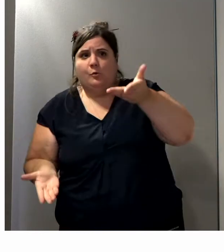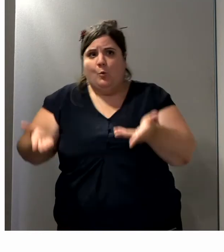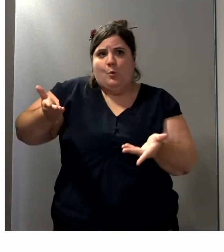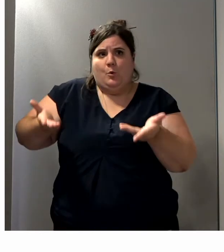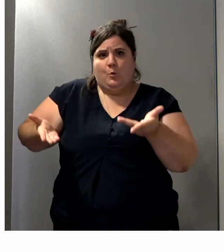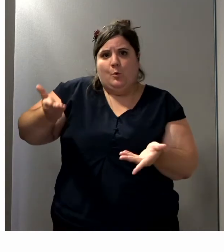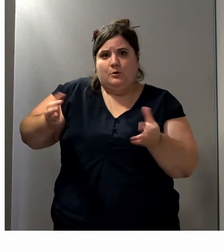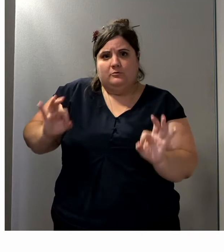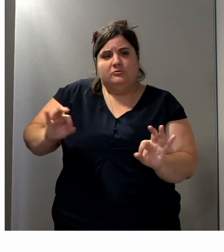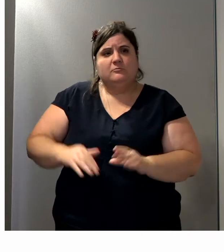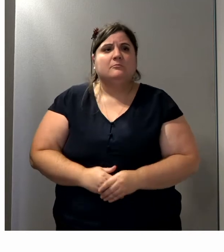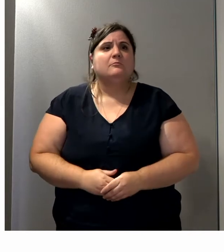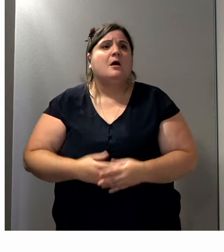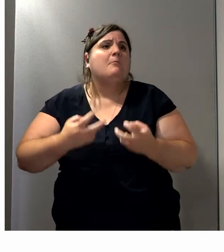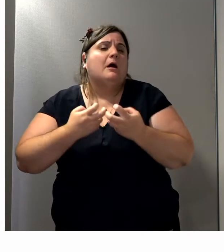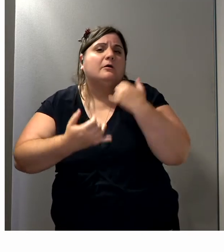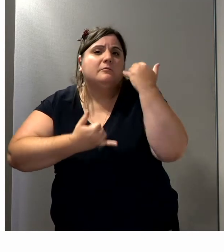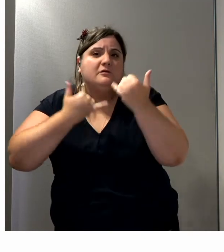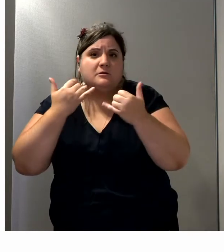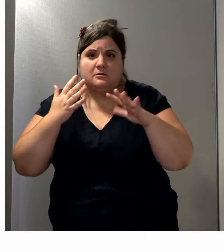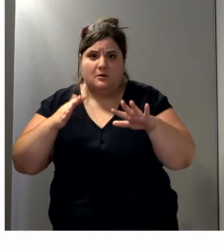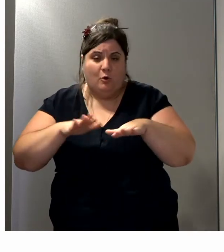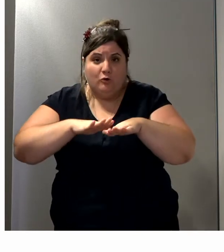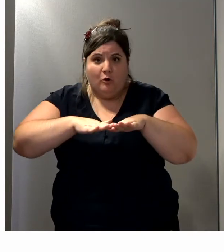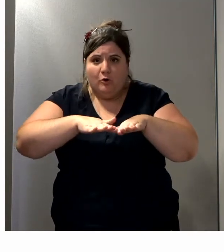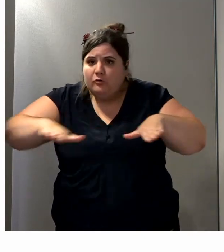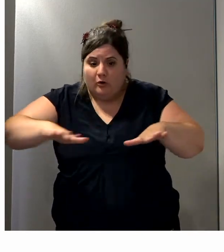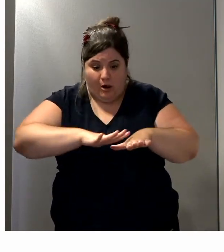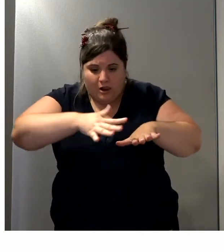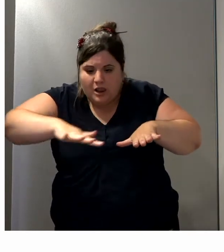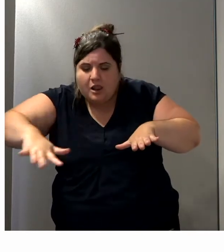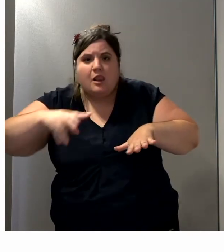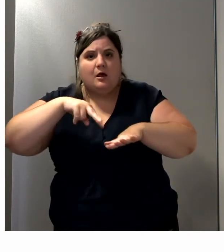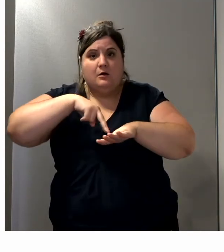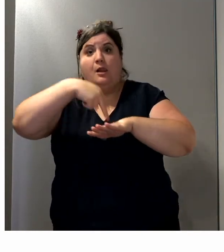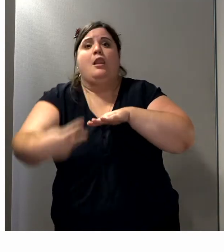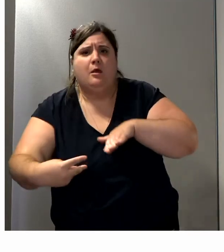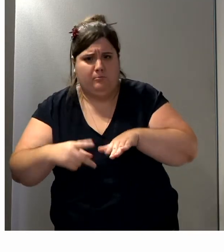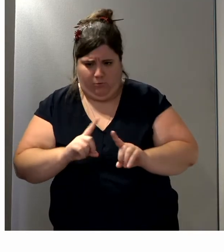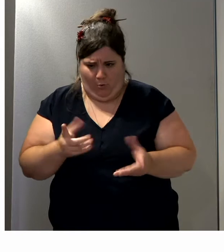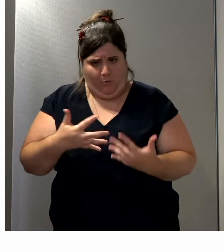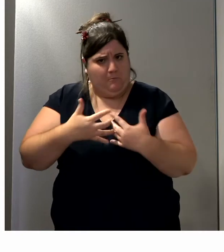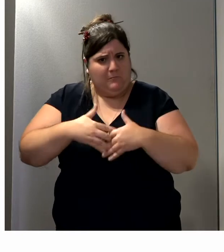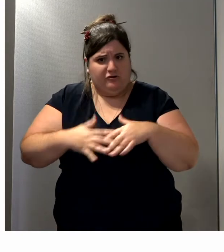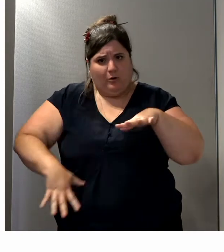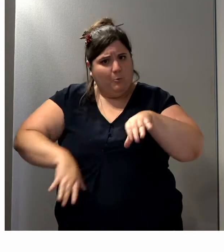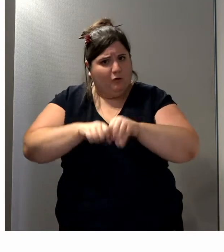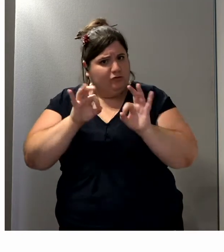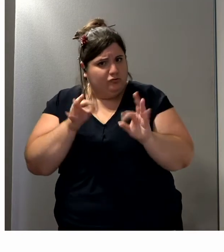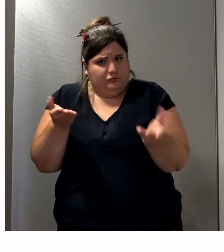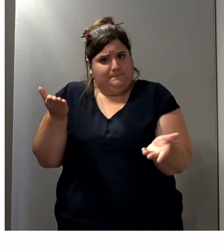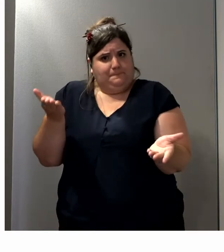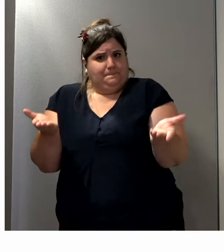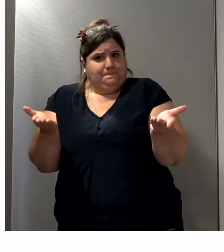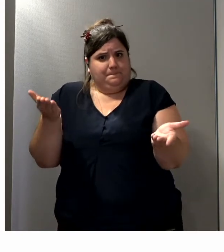perturbations, si on pousse un petit peu Virginie, si le sol est égal, elle ne tombera pas. Et c'est vraiment le premier exosquelette qui est capable